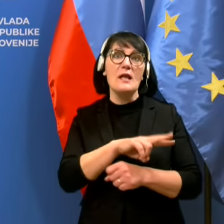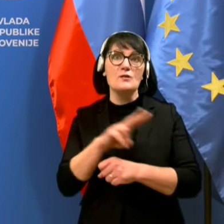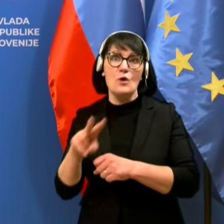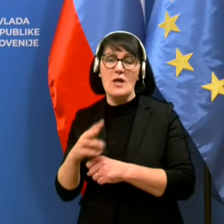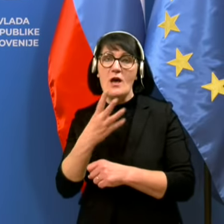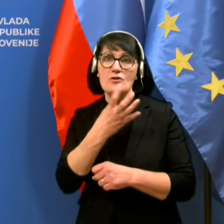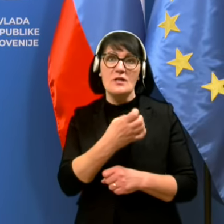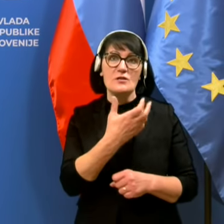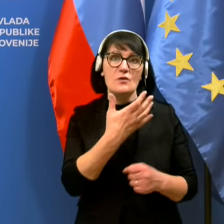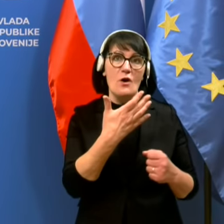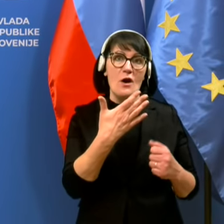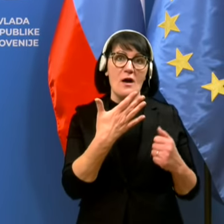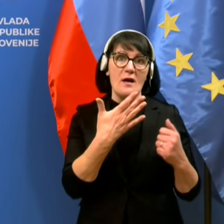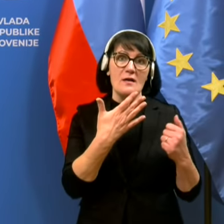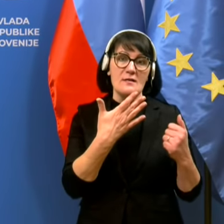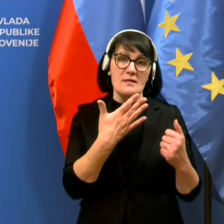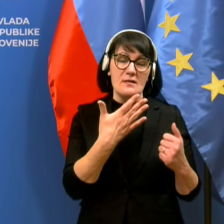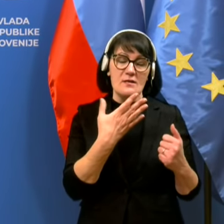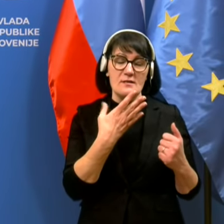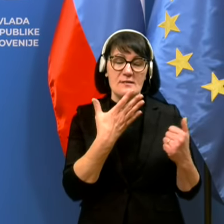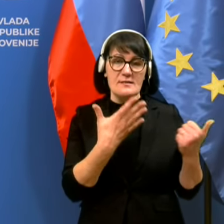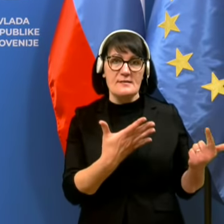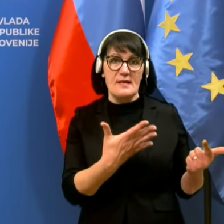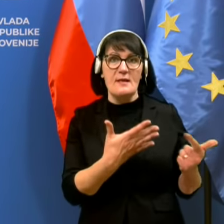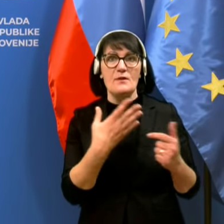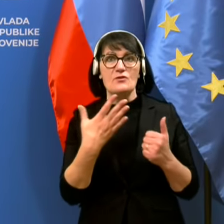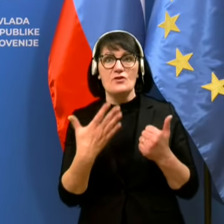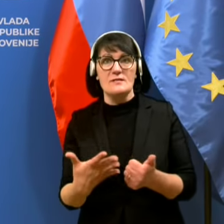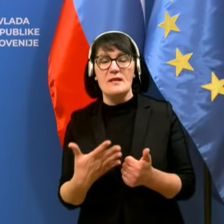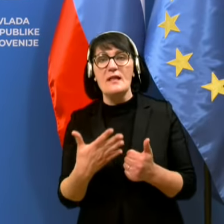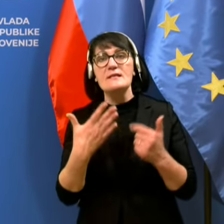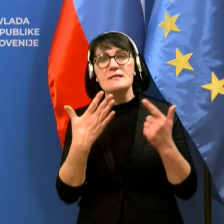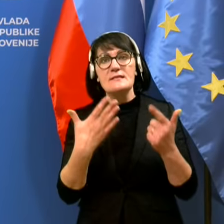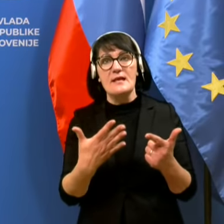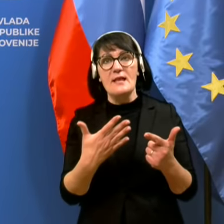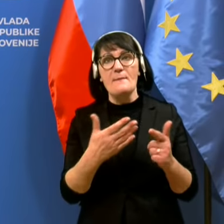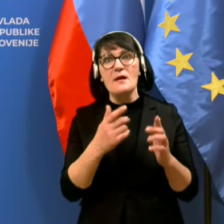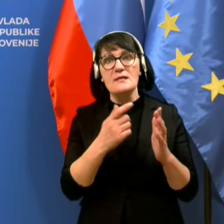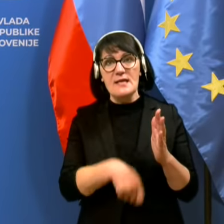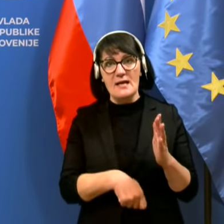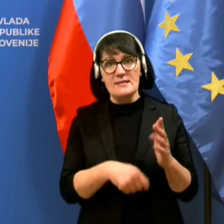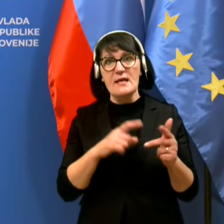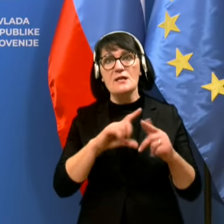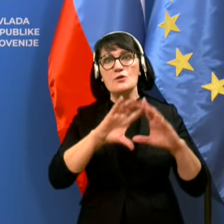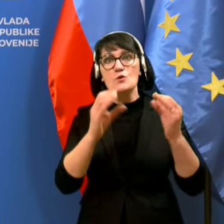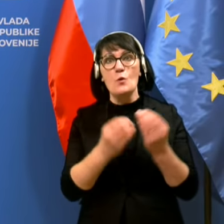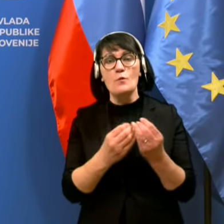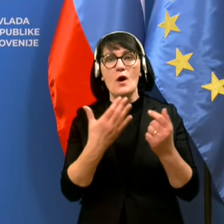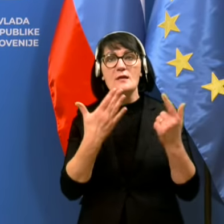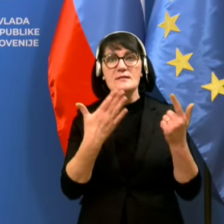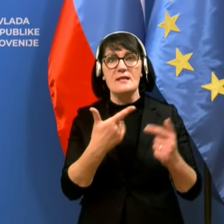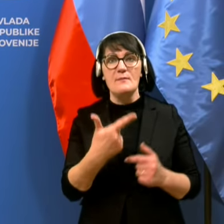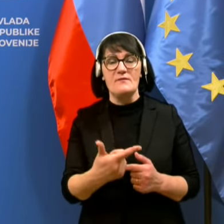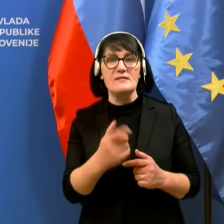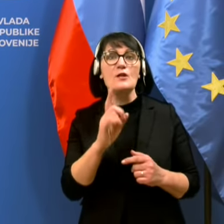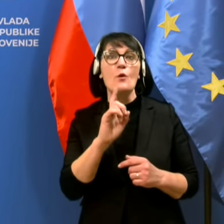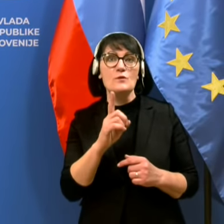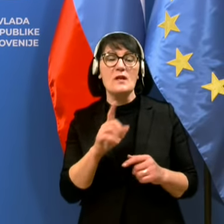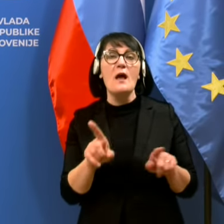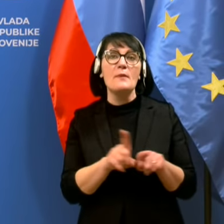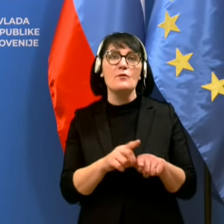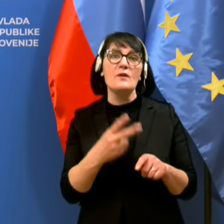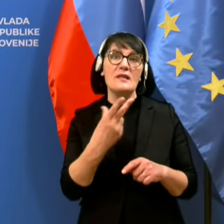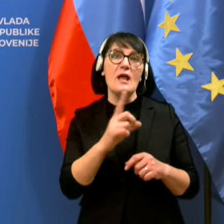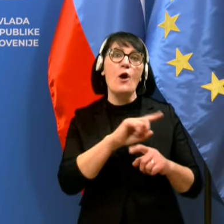467 izrečenih izrečenih prekrškovnih sankcij, ter skupno 27 upozoril, pa tudi